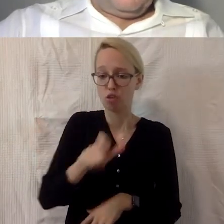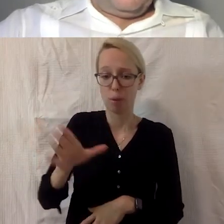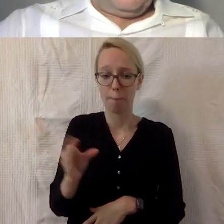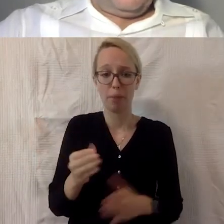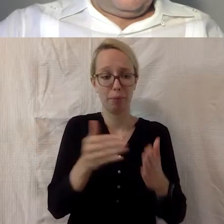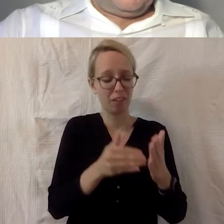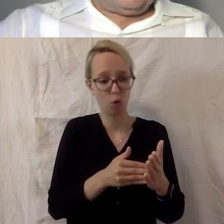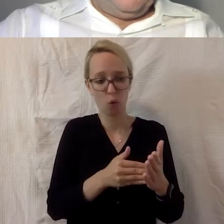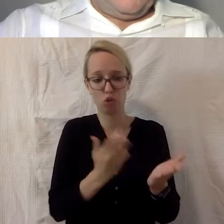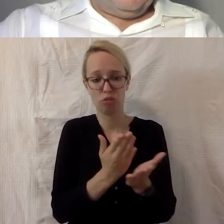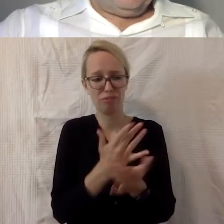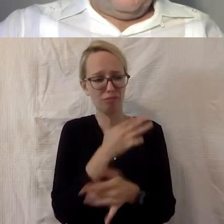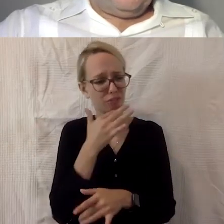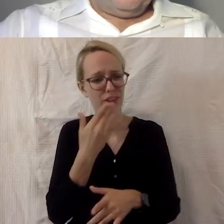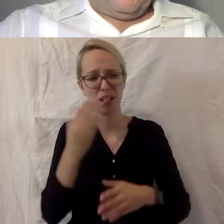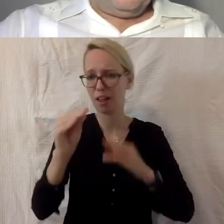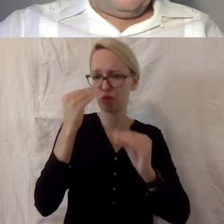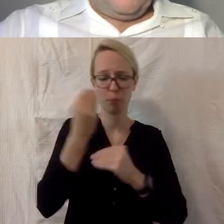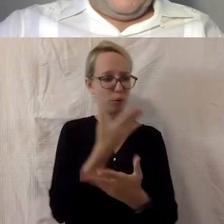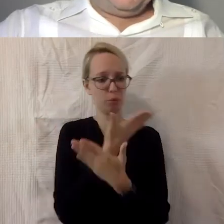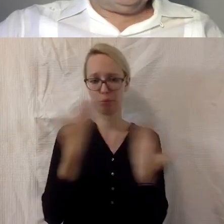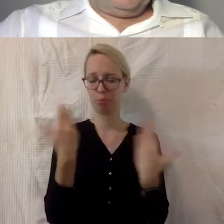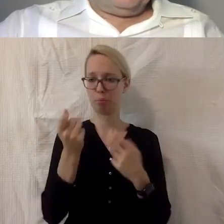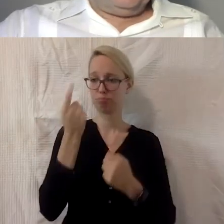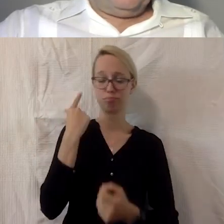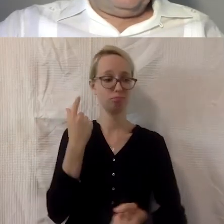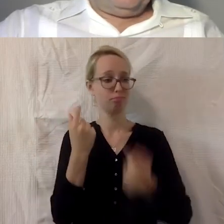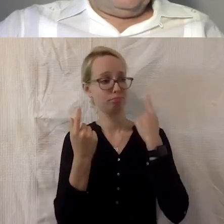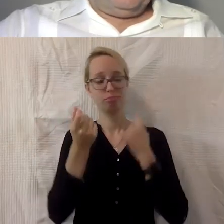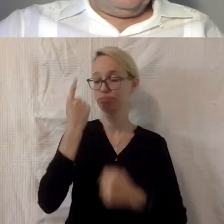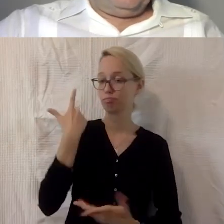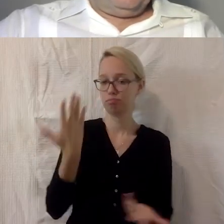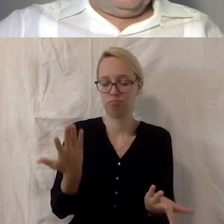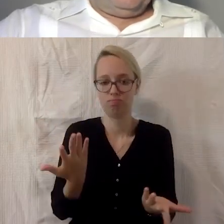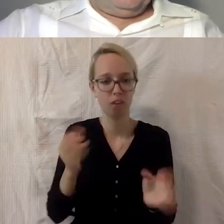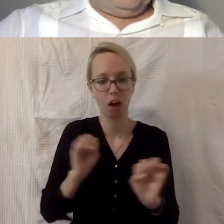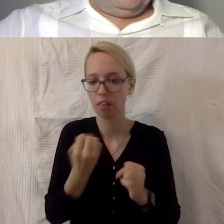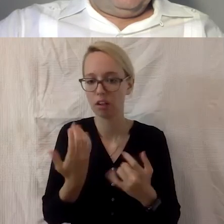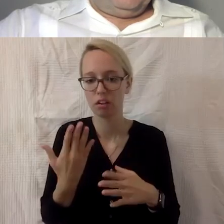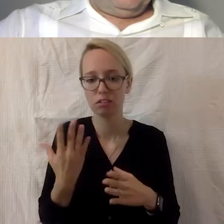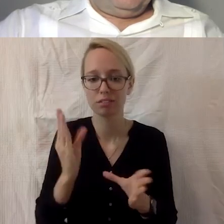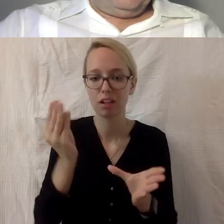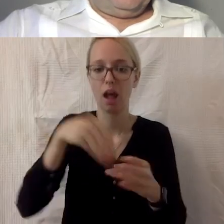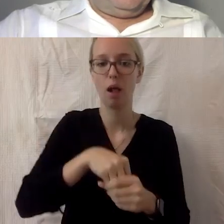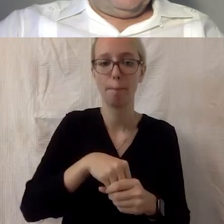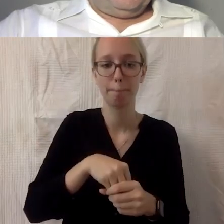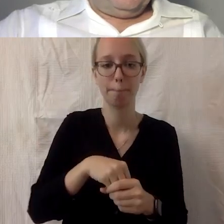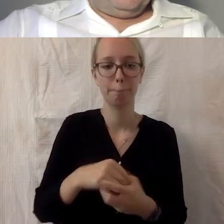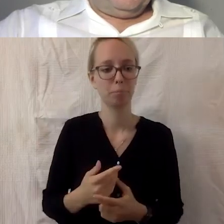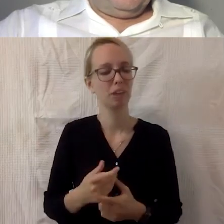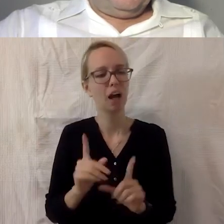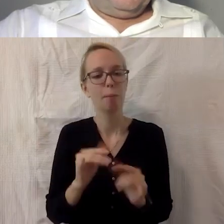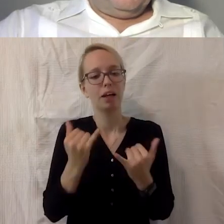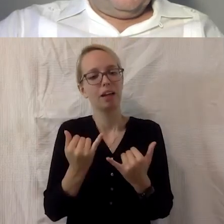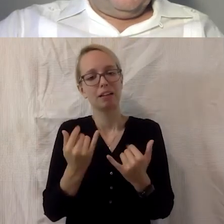ausgeschlossen. Sie konnten nicht teilhaben, und erst mal für alle, die nicht so im Thema sind, was ist digitale